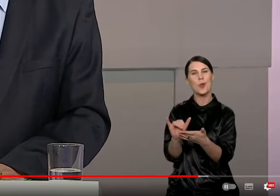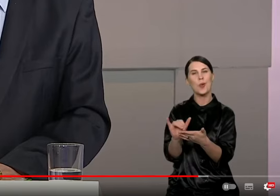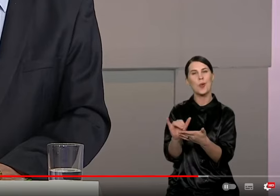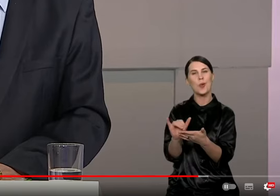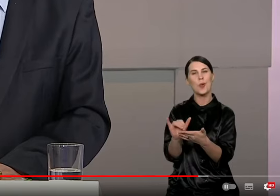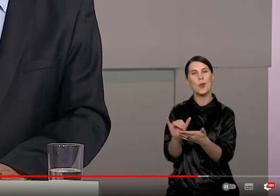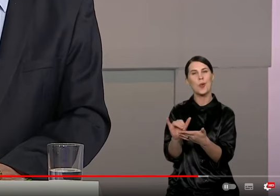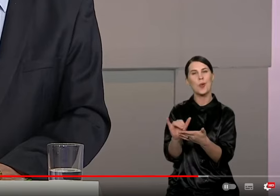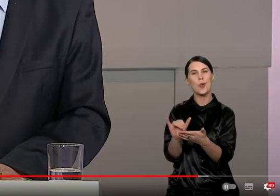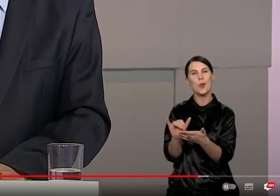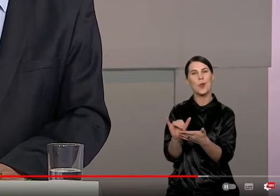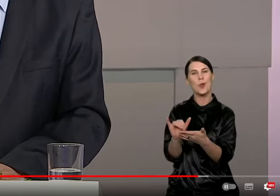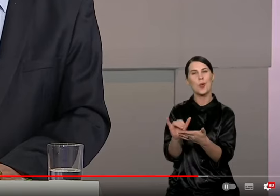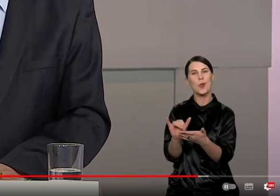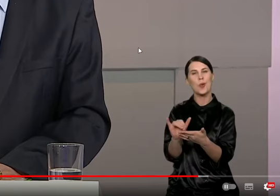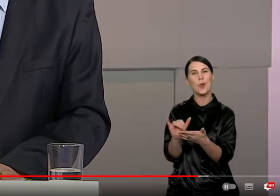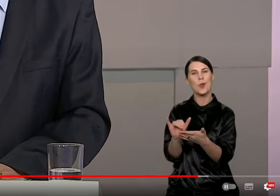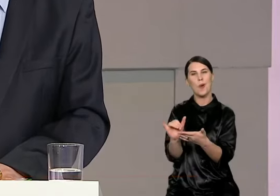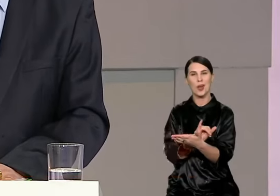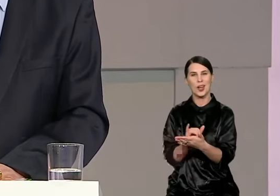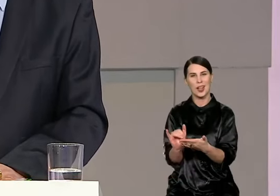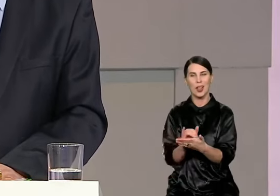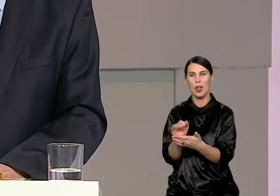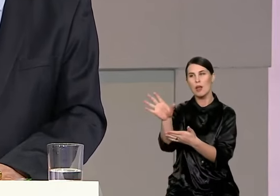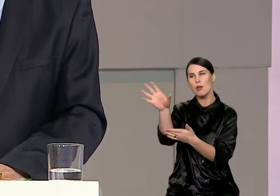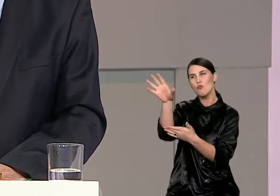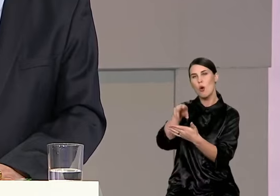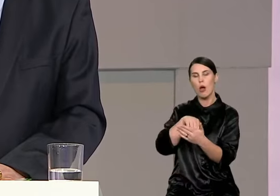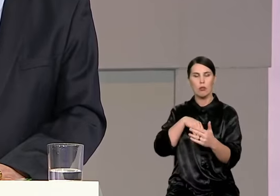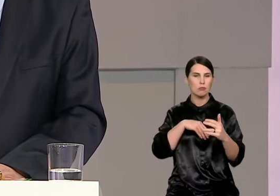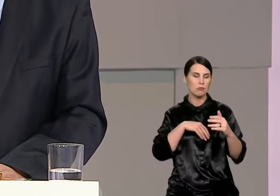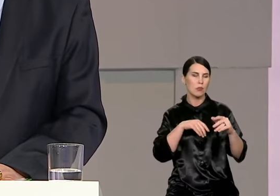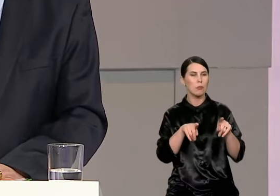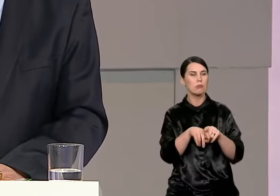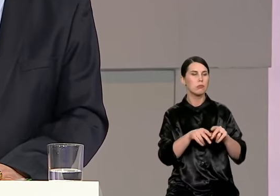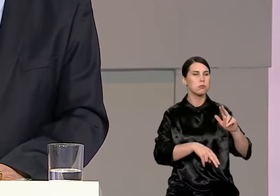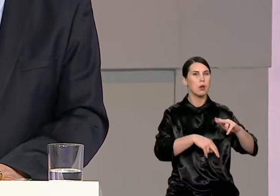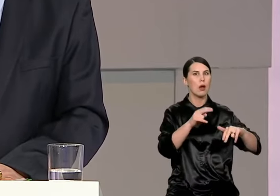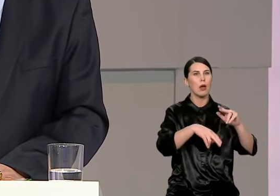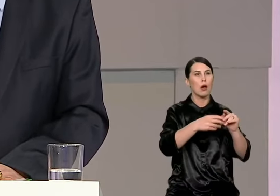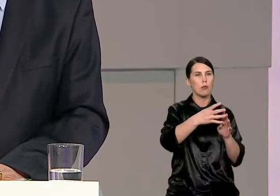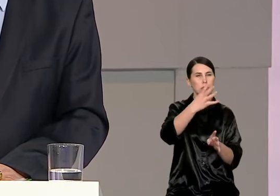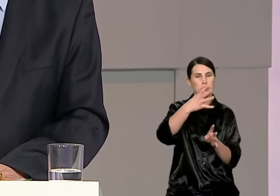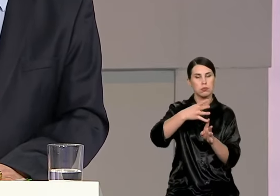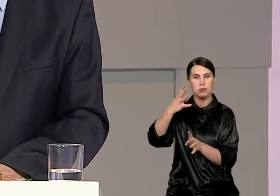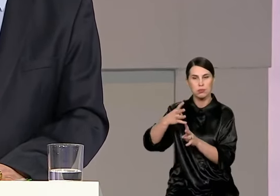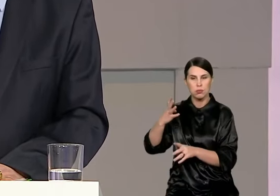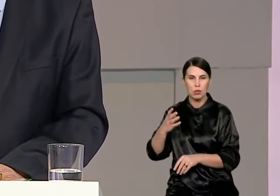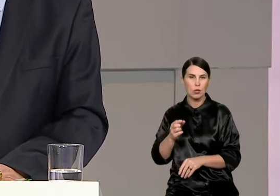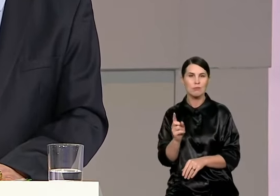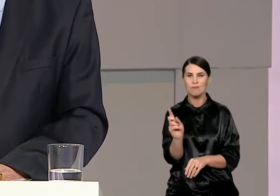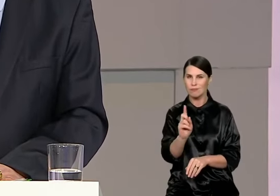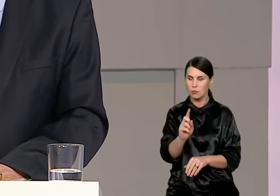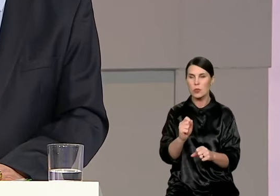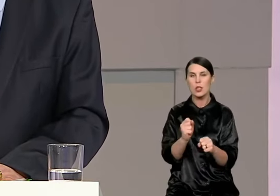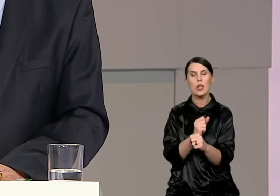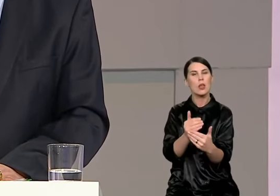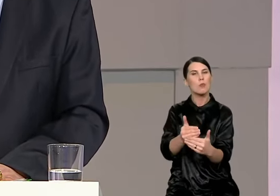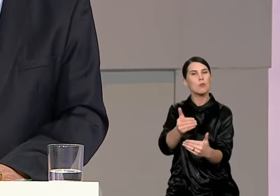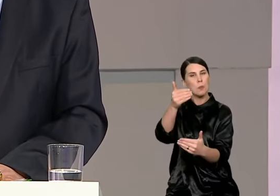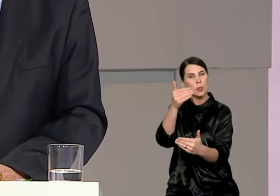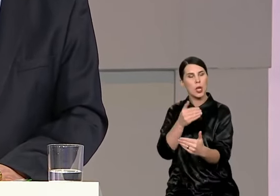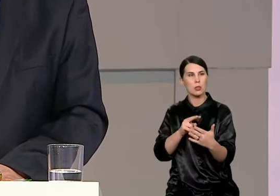centralizuosis, nežinau. Beplanuojant, reikia, nekilnojamo turto vystymą, būtina